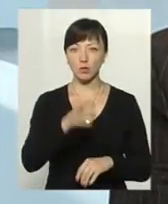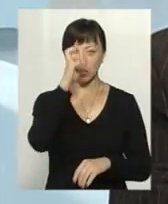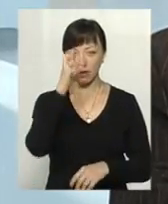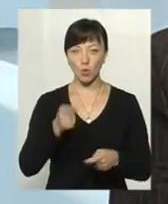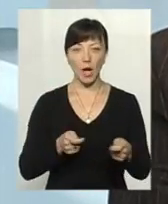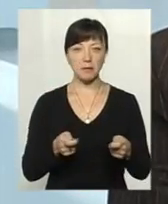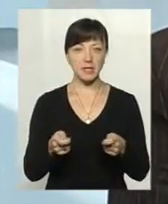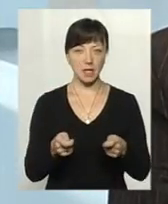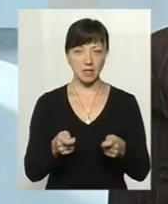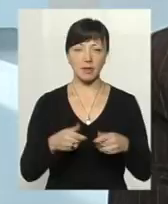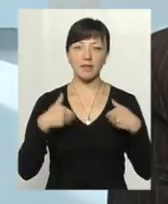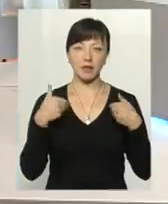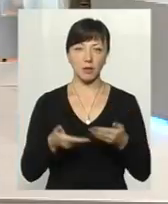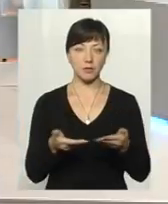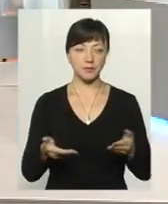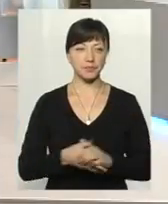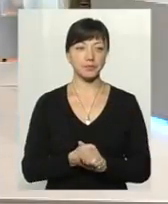державної адміністрації. Вітаємо.